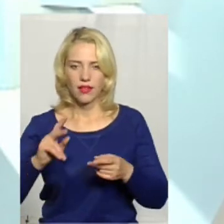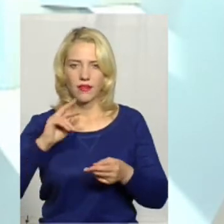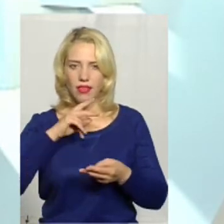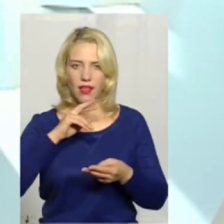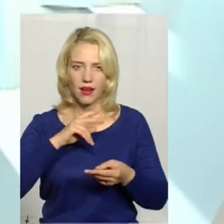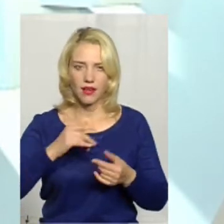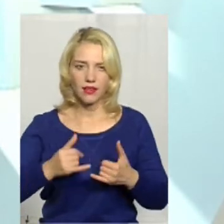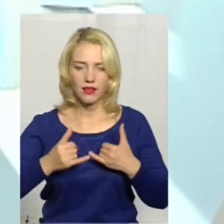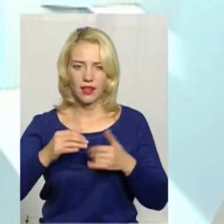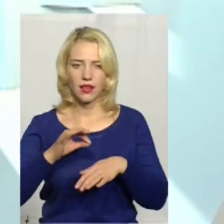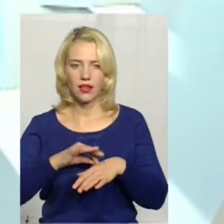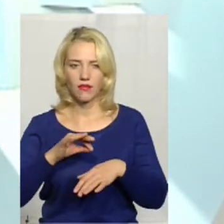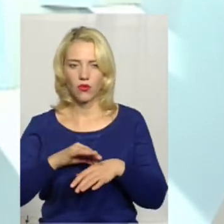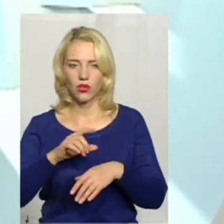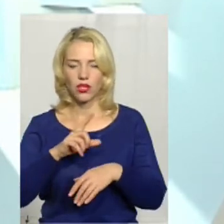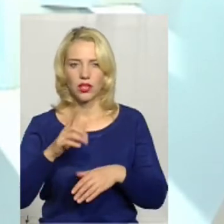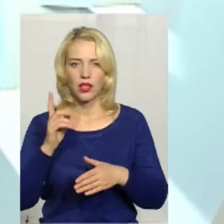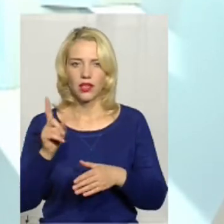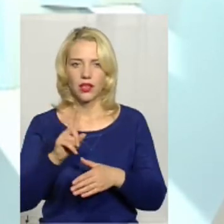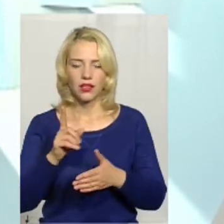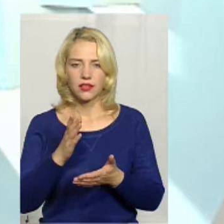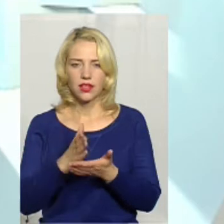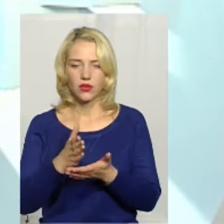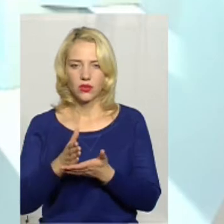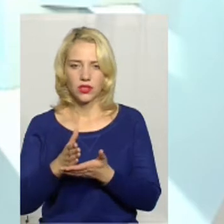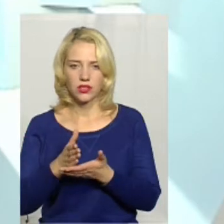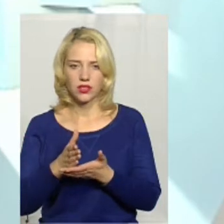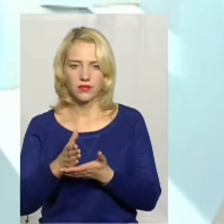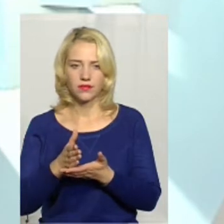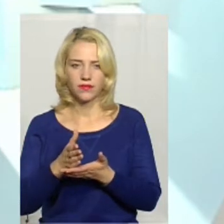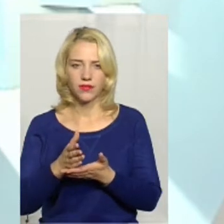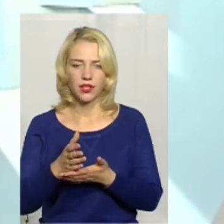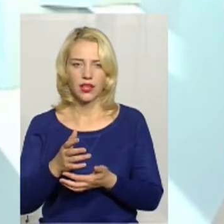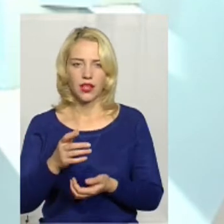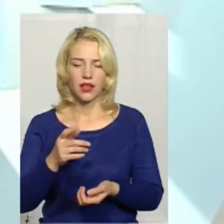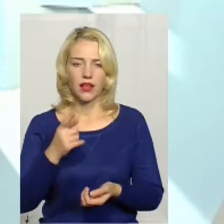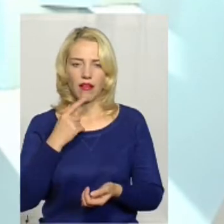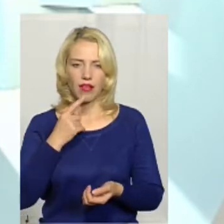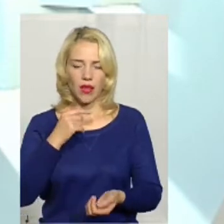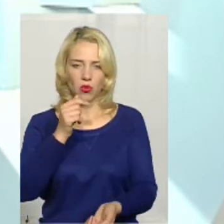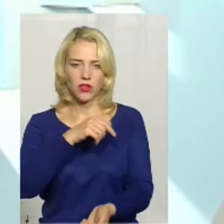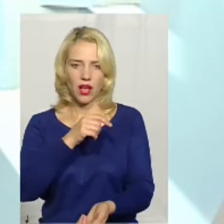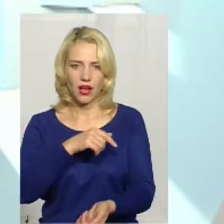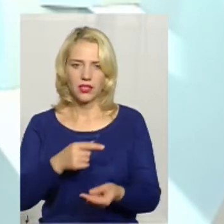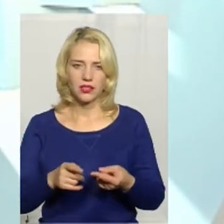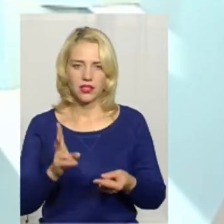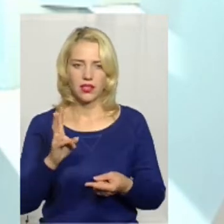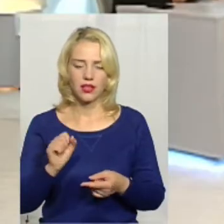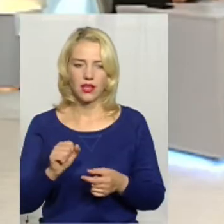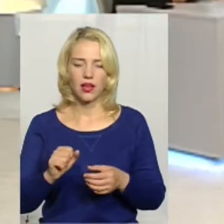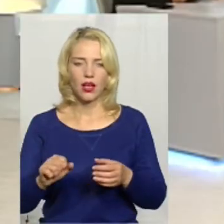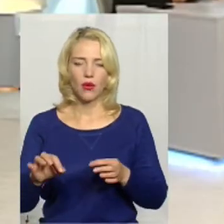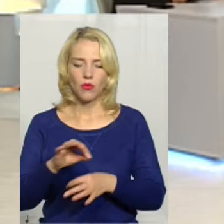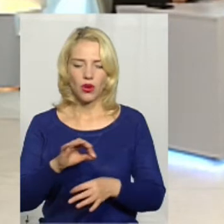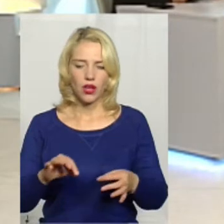для хворих, які знаходяться на гемодіалізі, на створенні проєктних